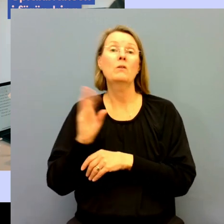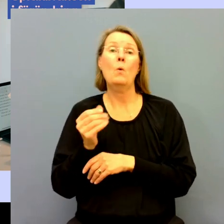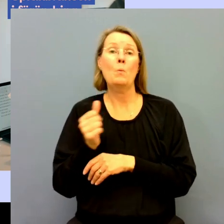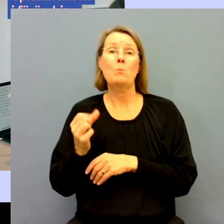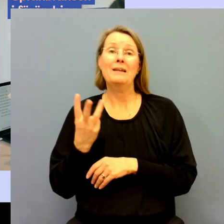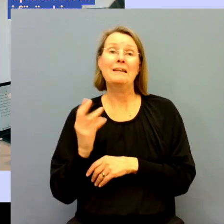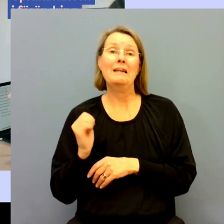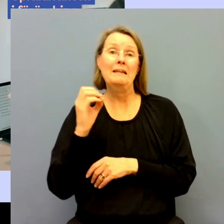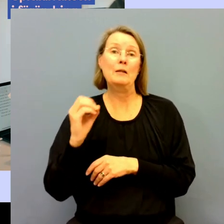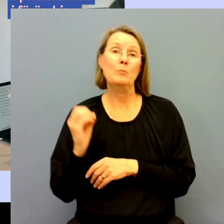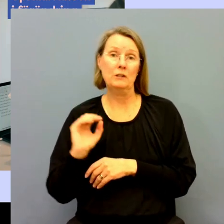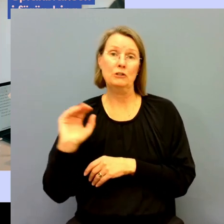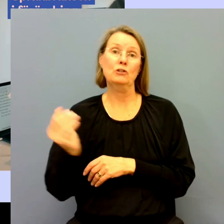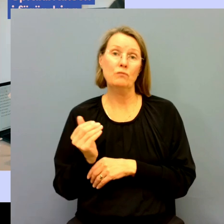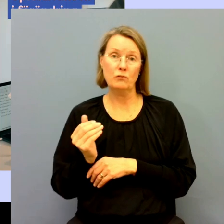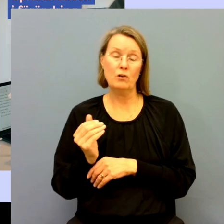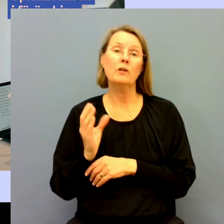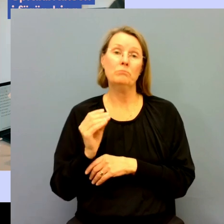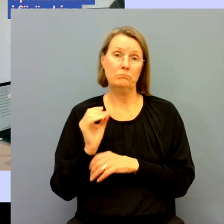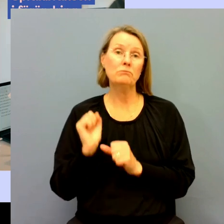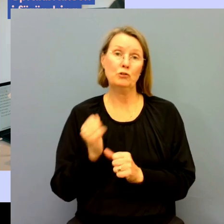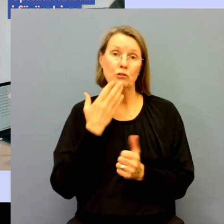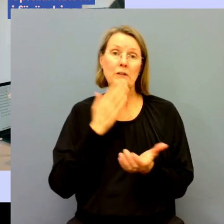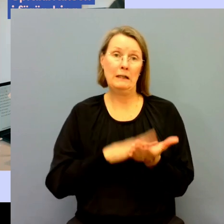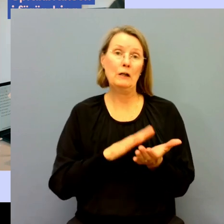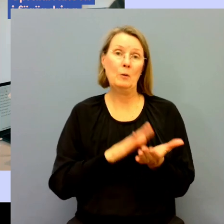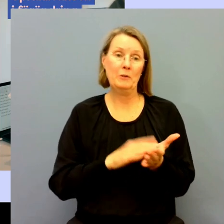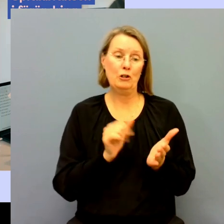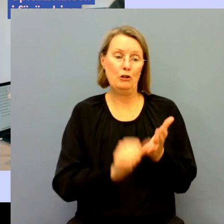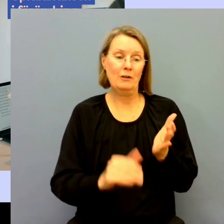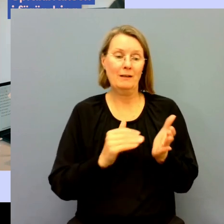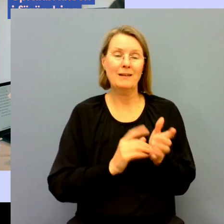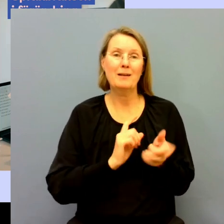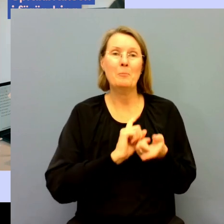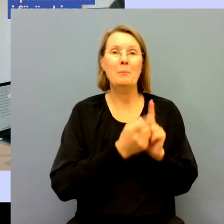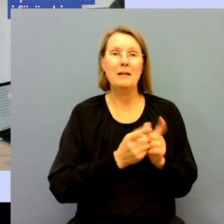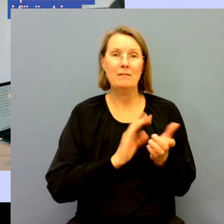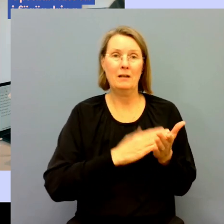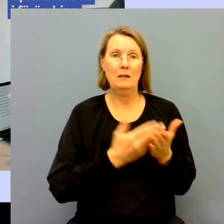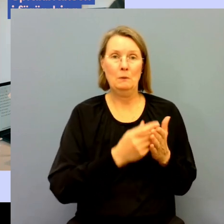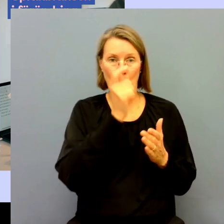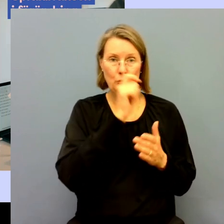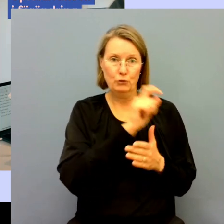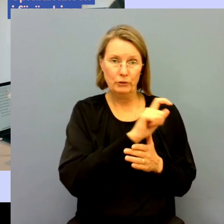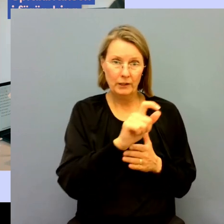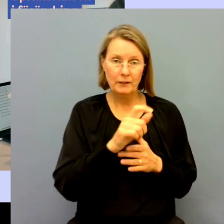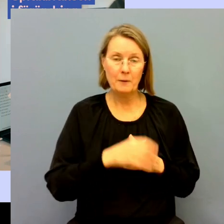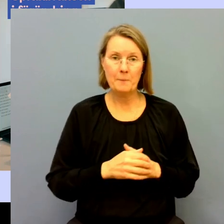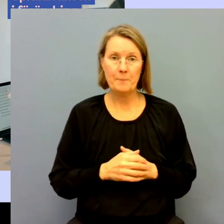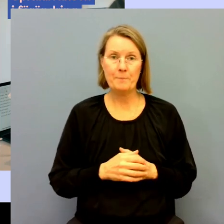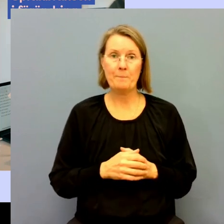Och där svarade bara 39 % att de skulle rekommendera yrket till blivande tolkstudenter.